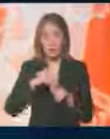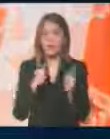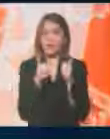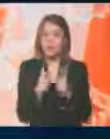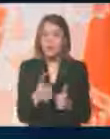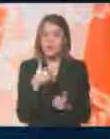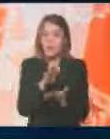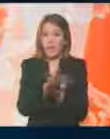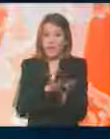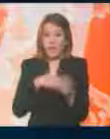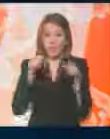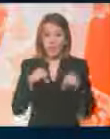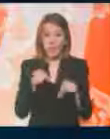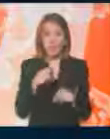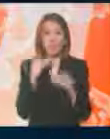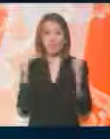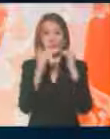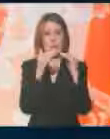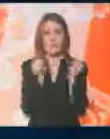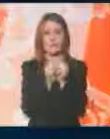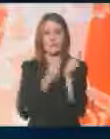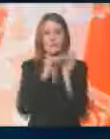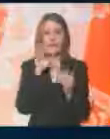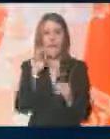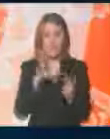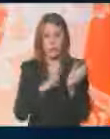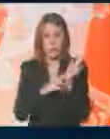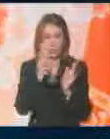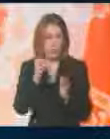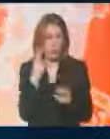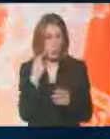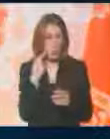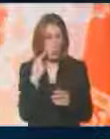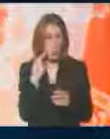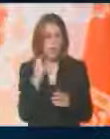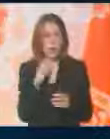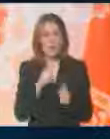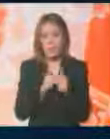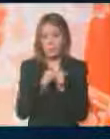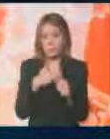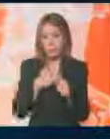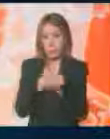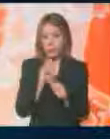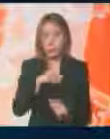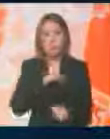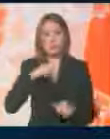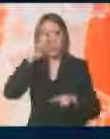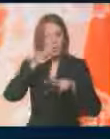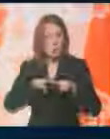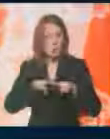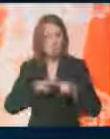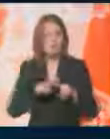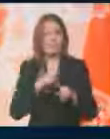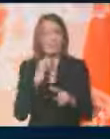Sa početkom ove sradnje sa Milanom, mogu sam sam da odlučujem, tako kažem,